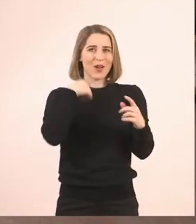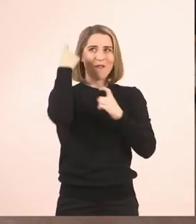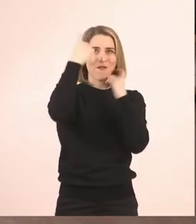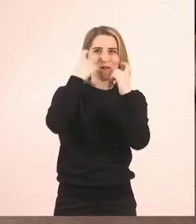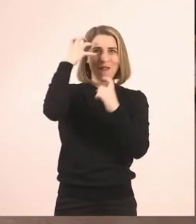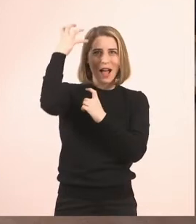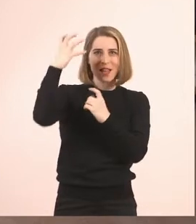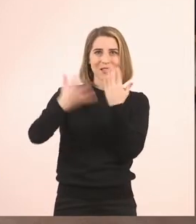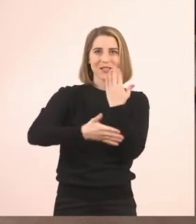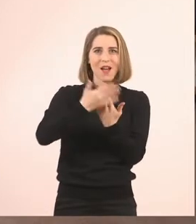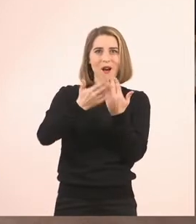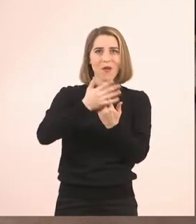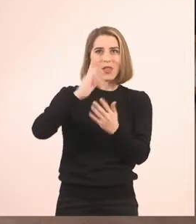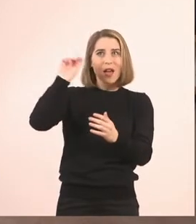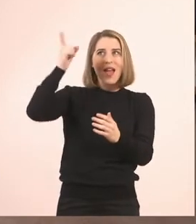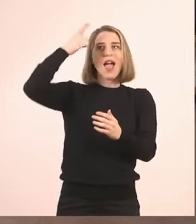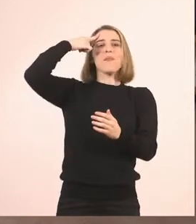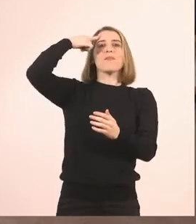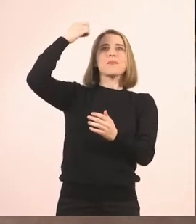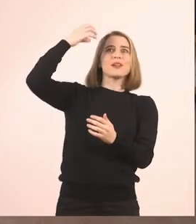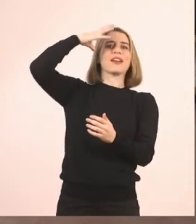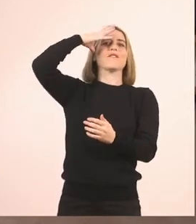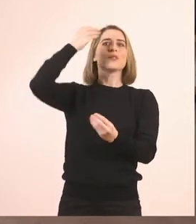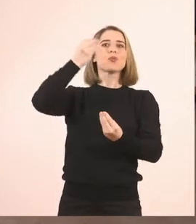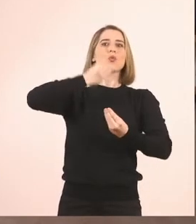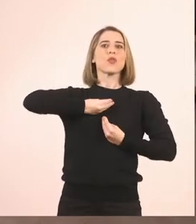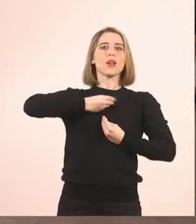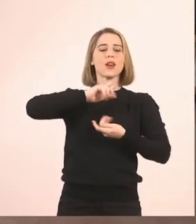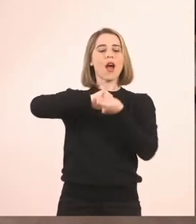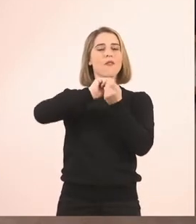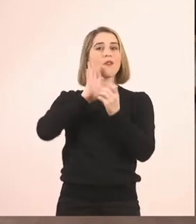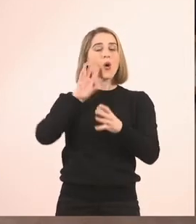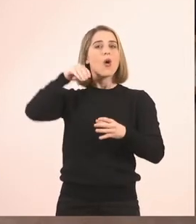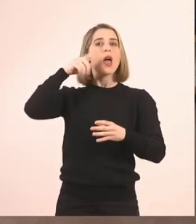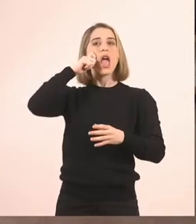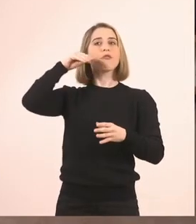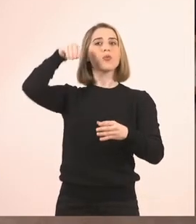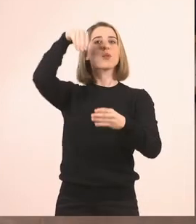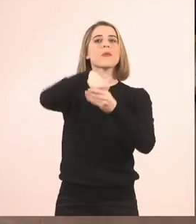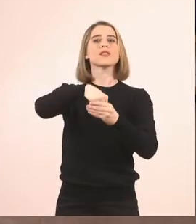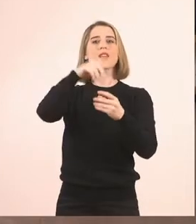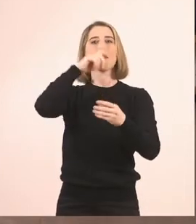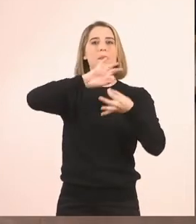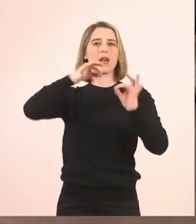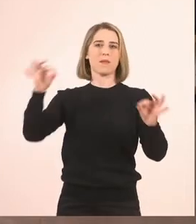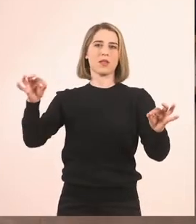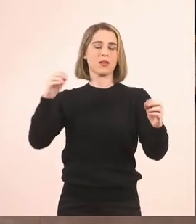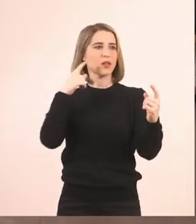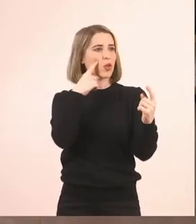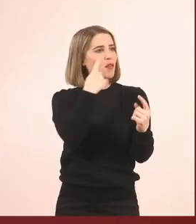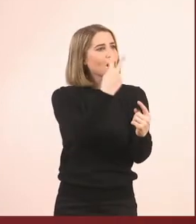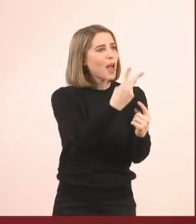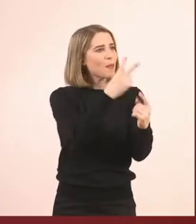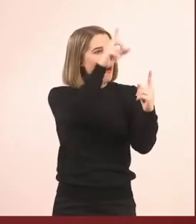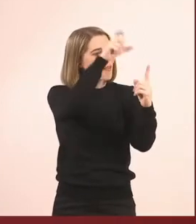δικό μας αυτό το παραμύθι. Άρα τώρα βλέπουμε όποιον θέλουμε. Δείτε τον, νιώστε τον. Αγκαλιάστε τον αν